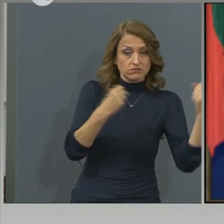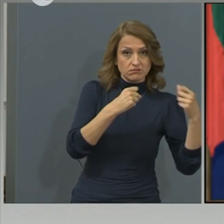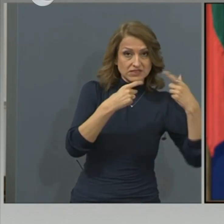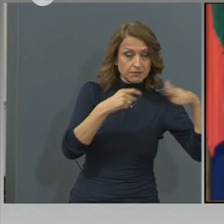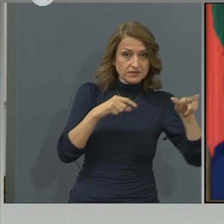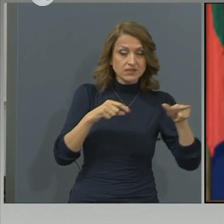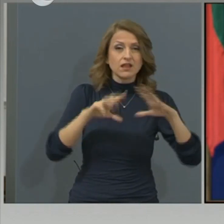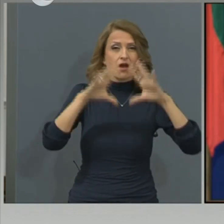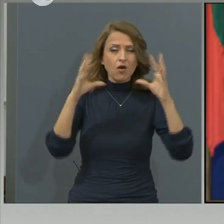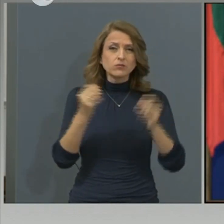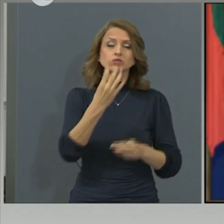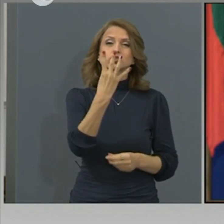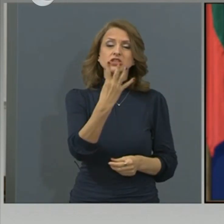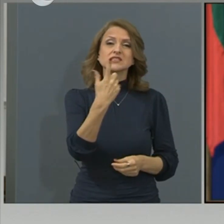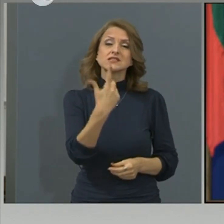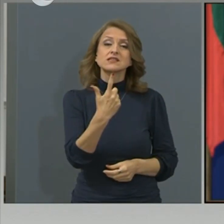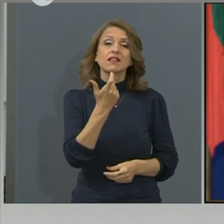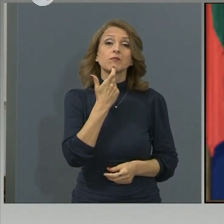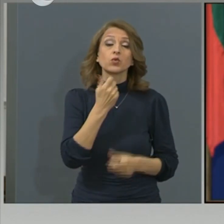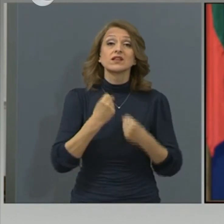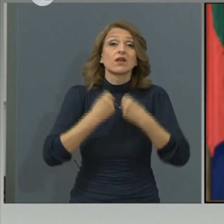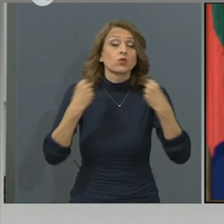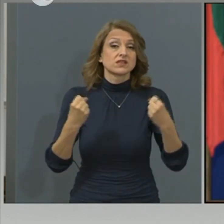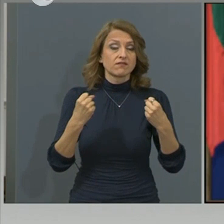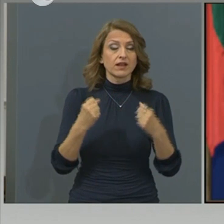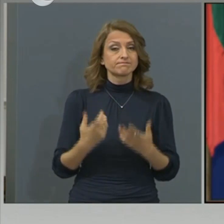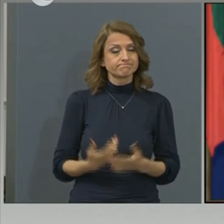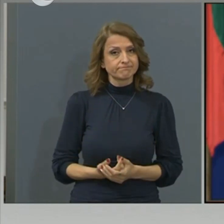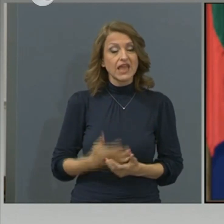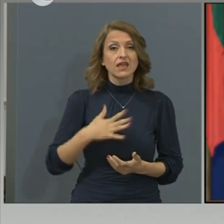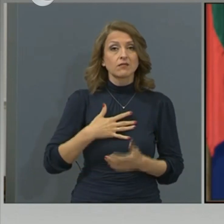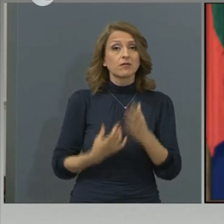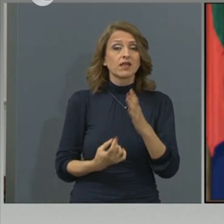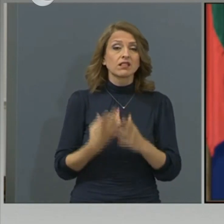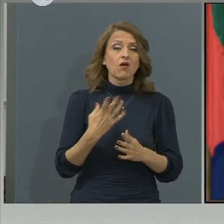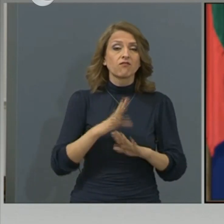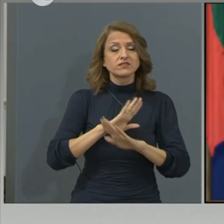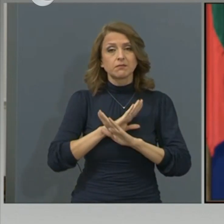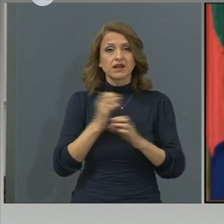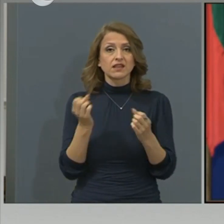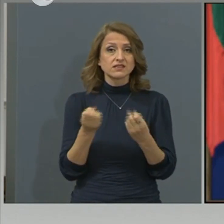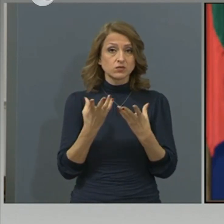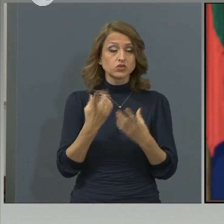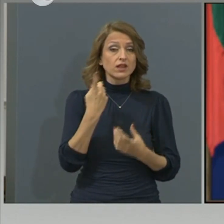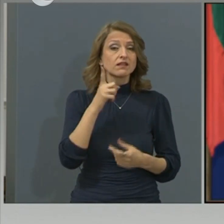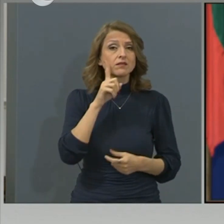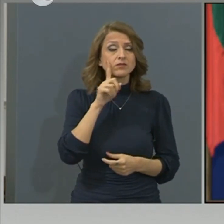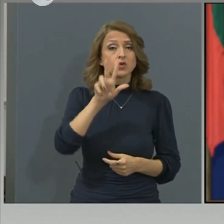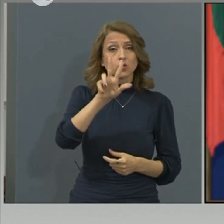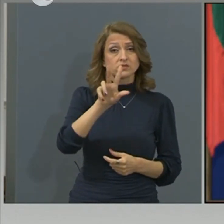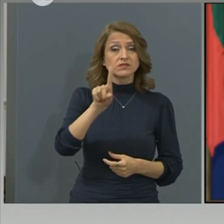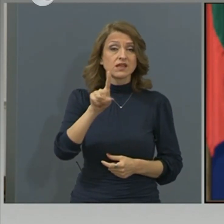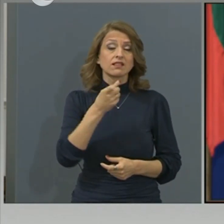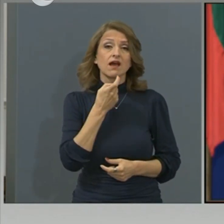47 години. Имаме нов смъртен случай, който е на мъж на 81 години